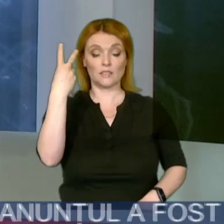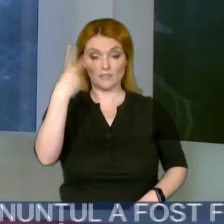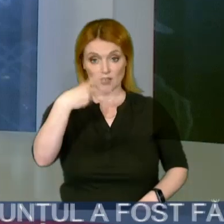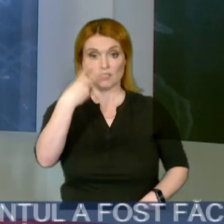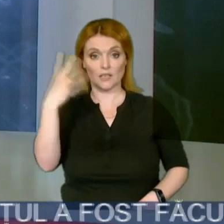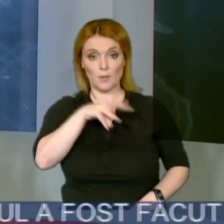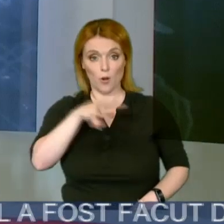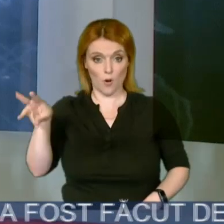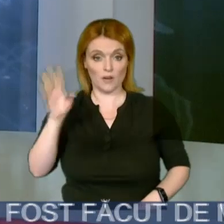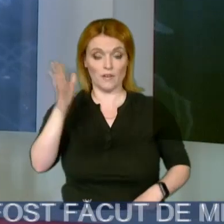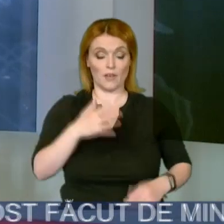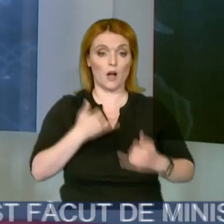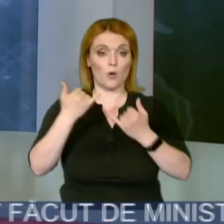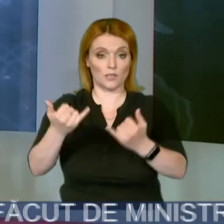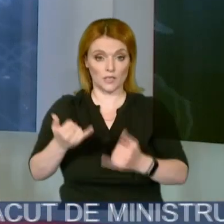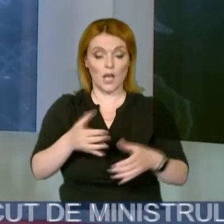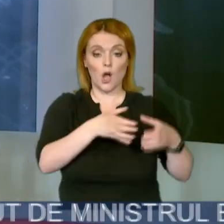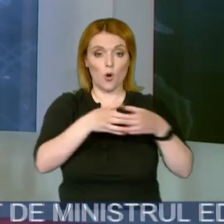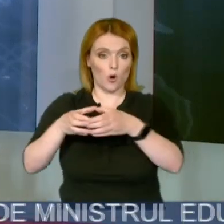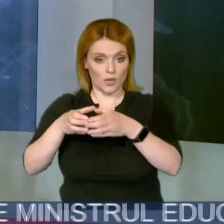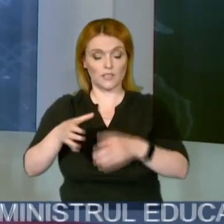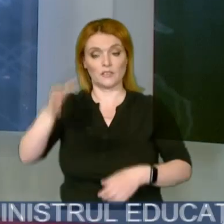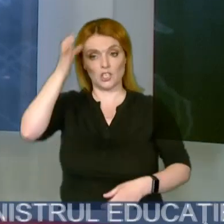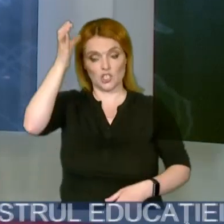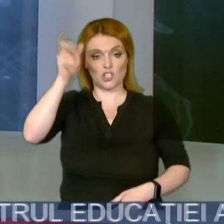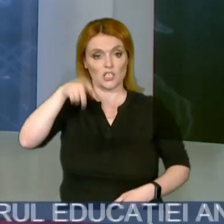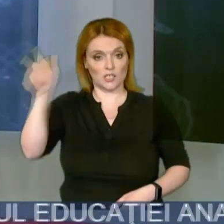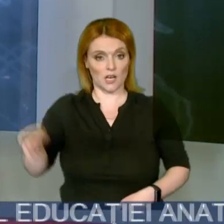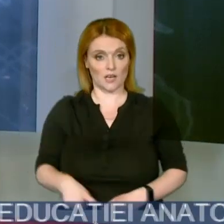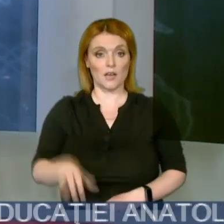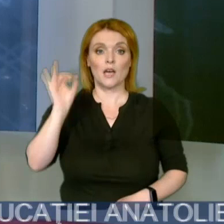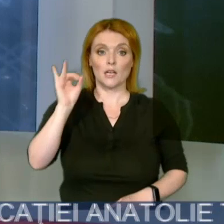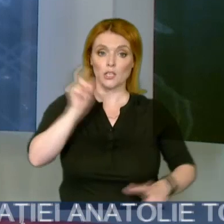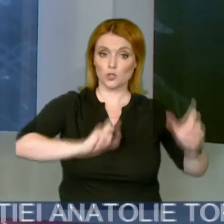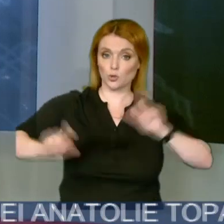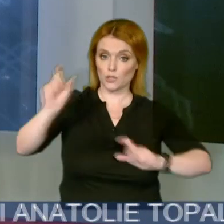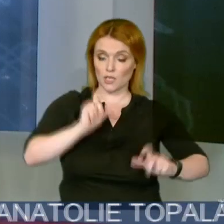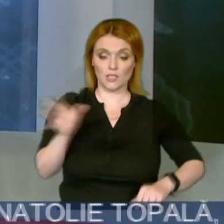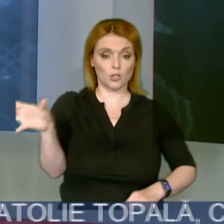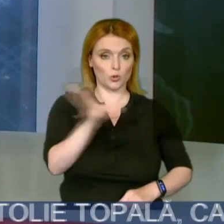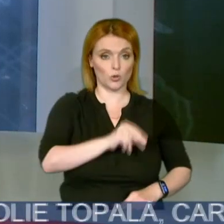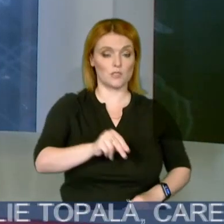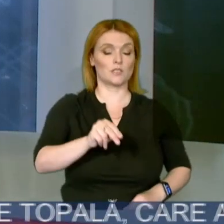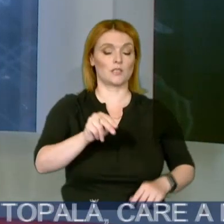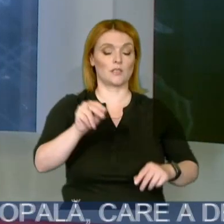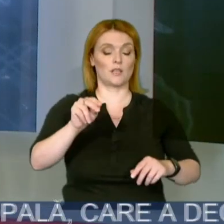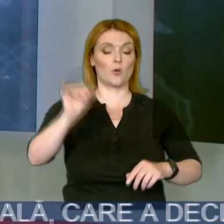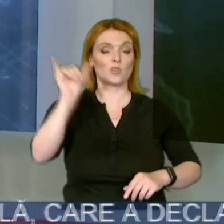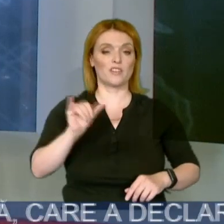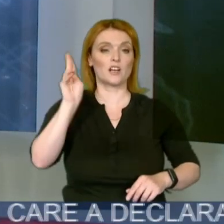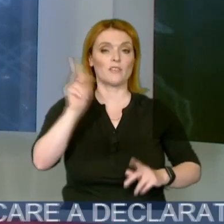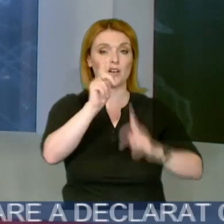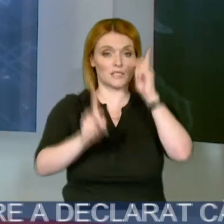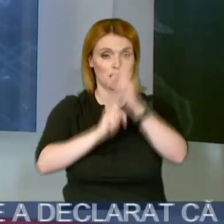23 de milioane de lei vor fi acordate colectivelor de cercetare. Totodată, studenții instituțiilor absorbite vor învăța după